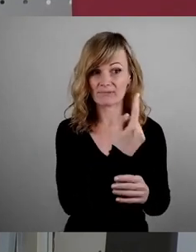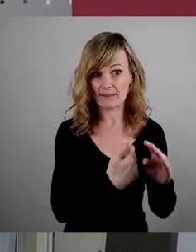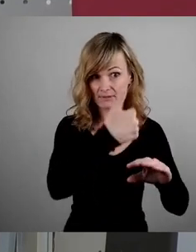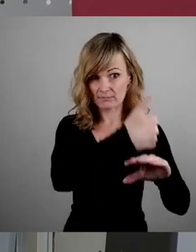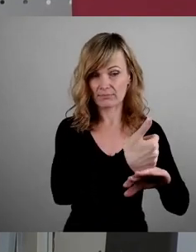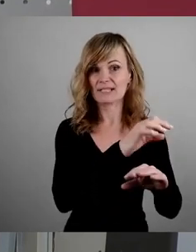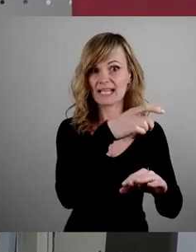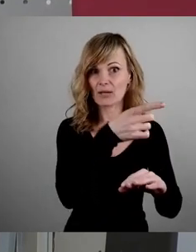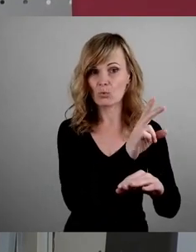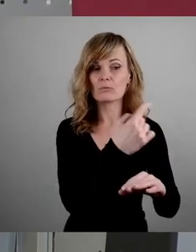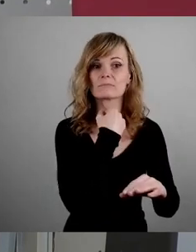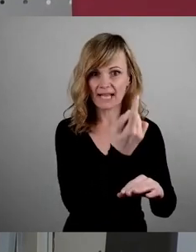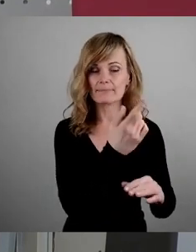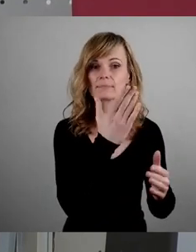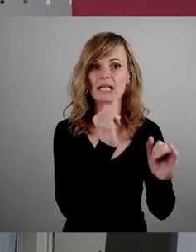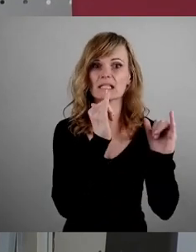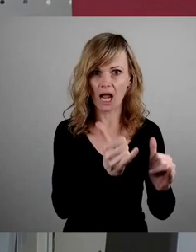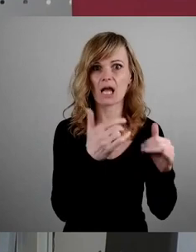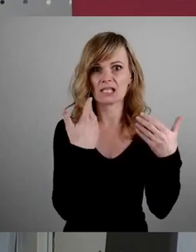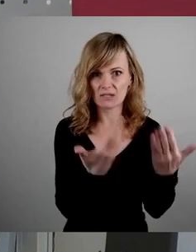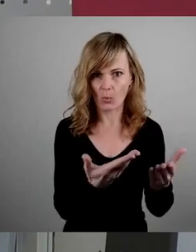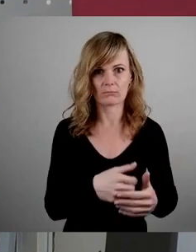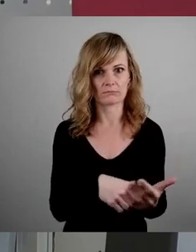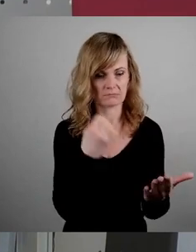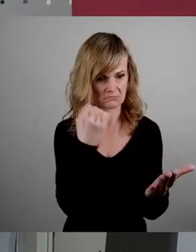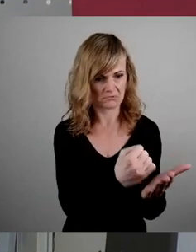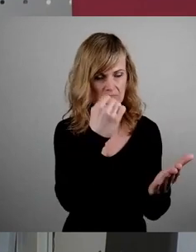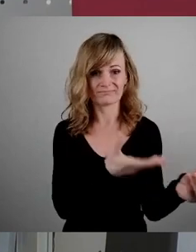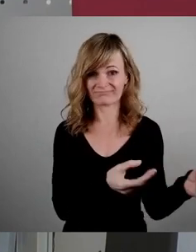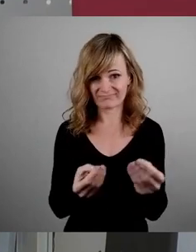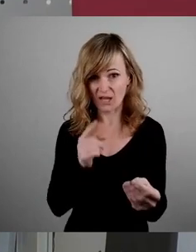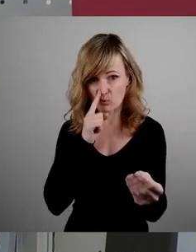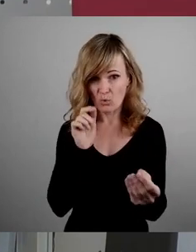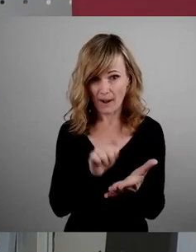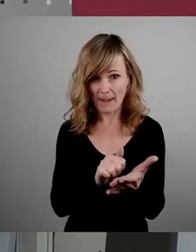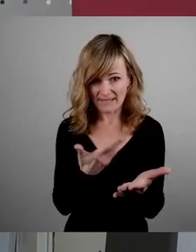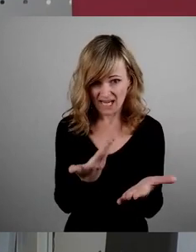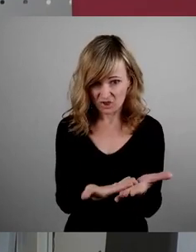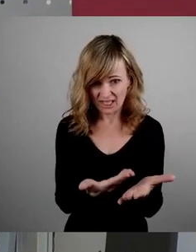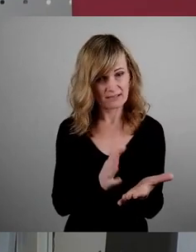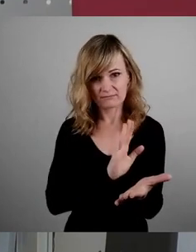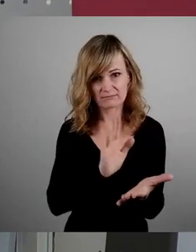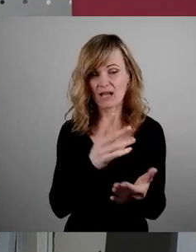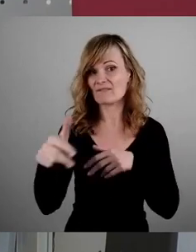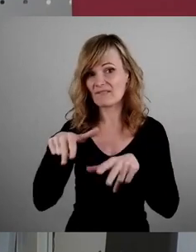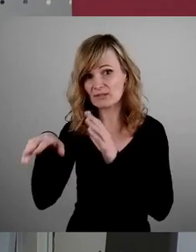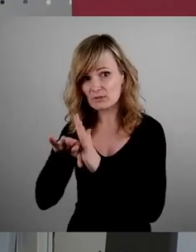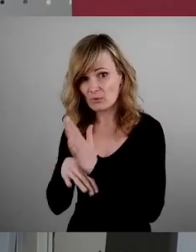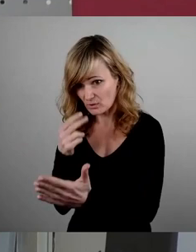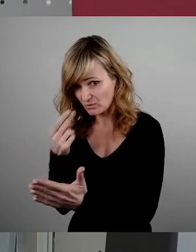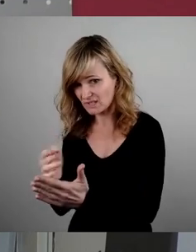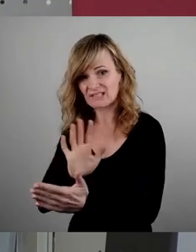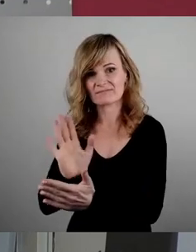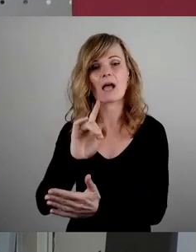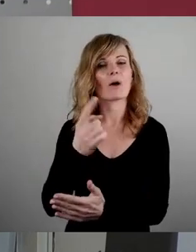bestätigt. Das ist aber auch nicht bloß auf dem Papier so und in Verwaltungsverordnungen sichtbar, sondern auch tausende